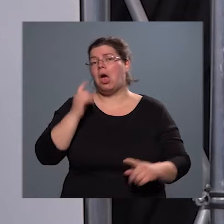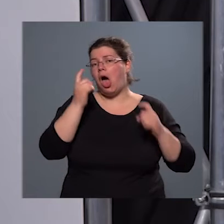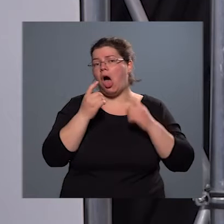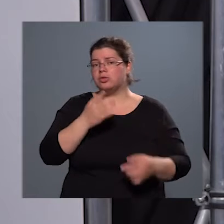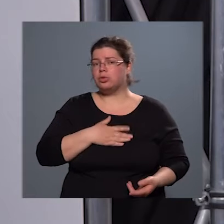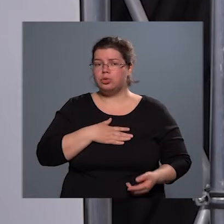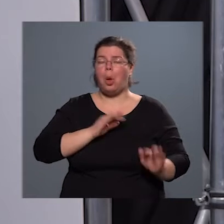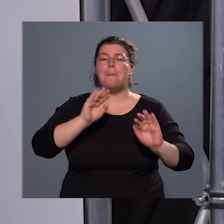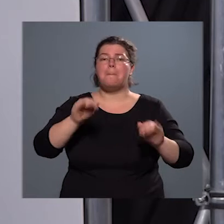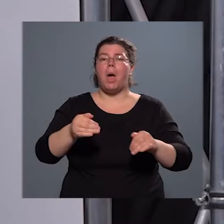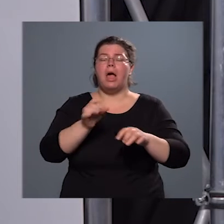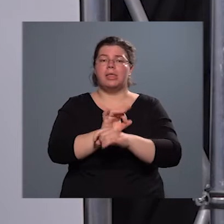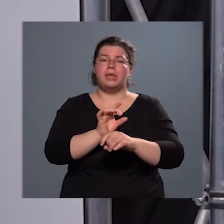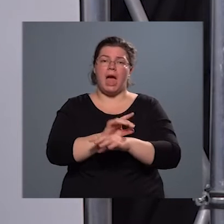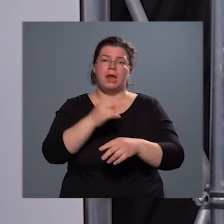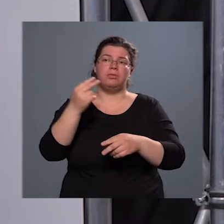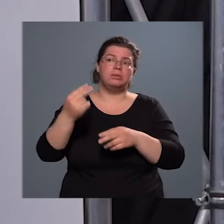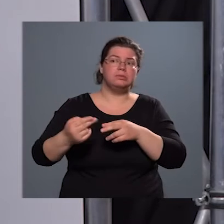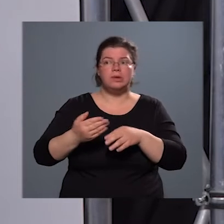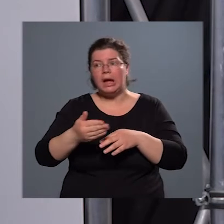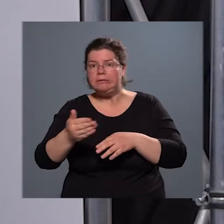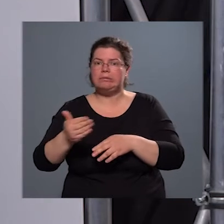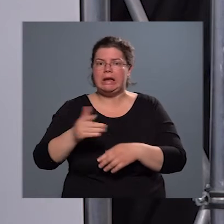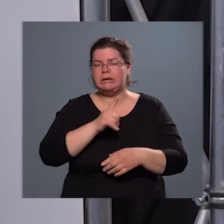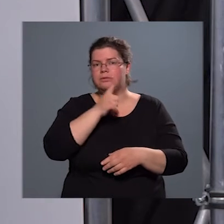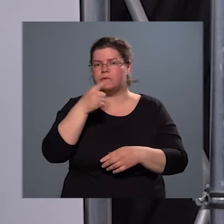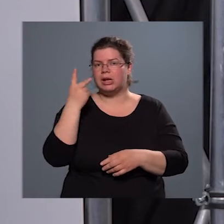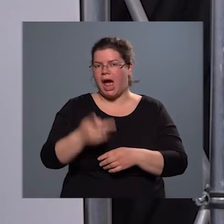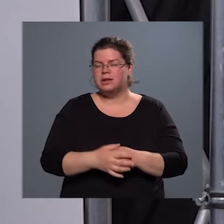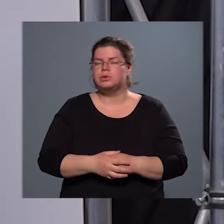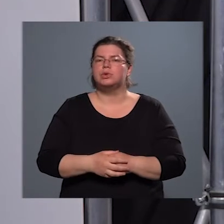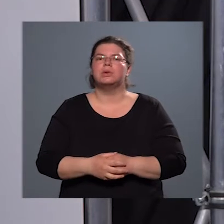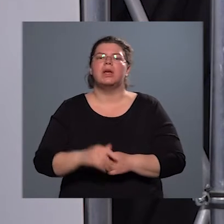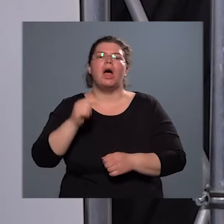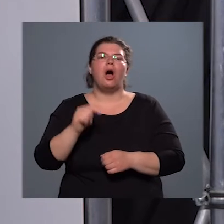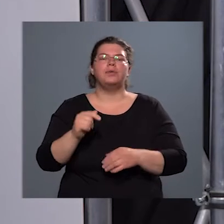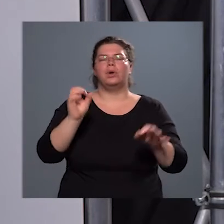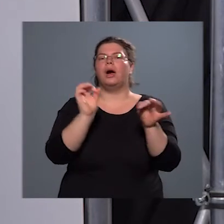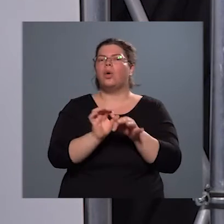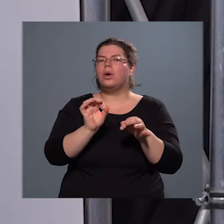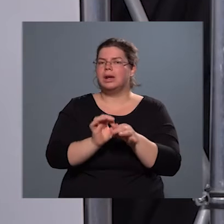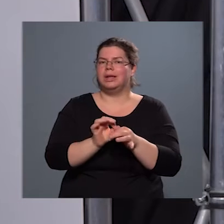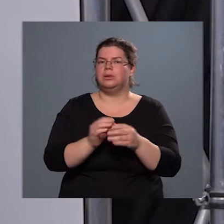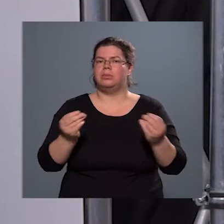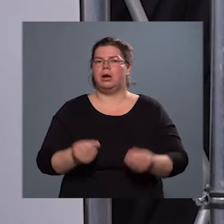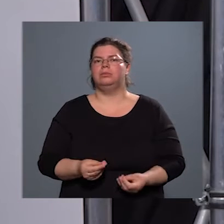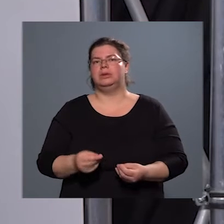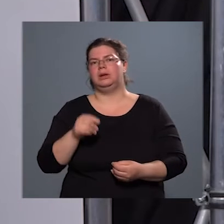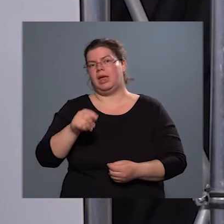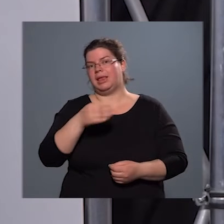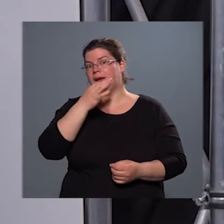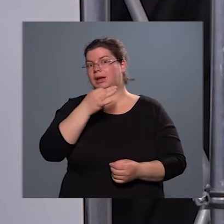gondolom, hogy majd a járvány vége felé látszódnak azok a konkrétumok, amelyekből ezekre a